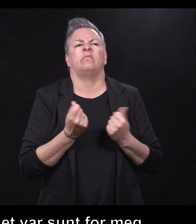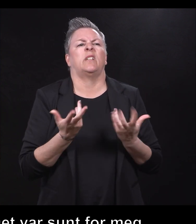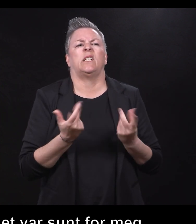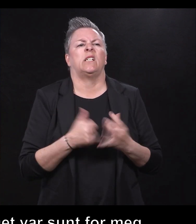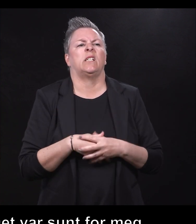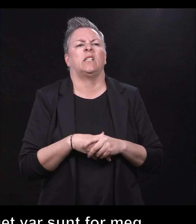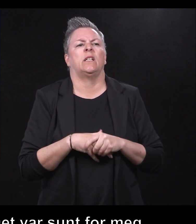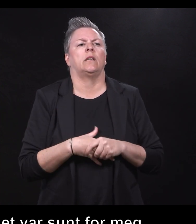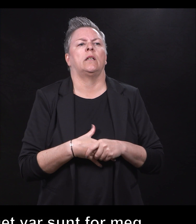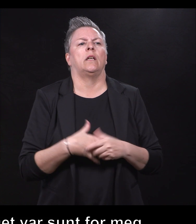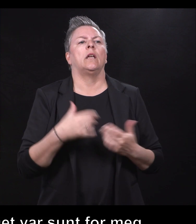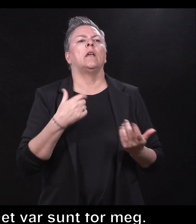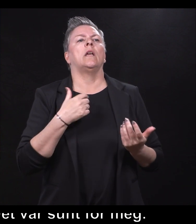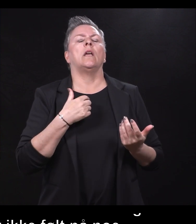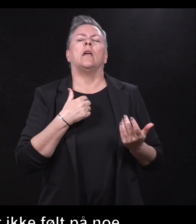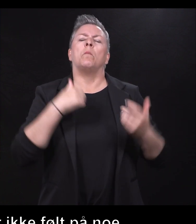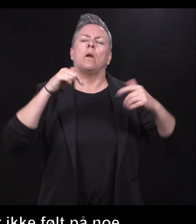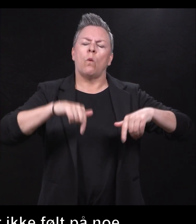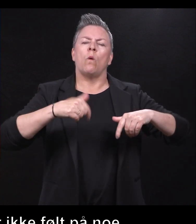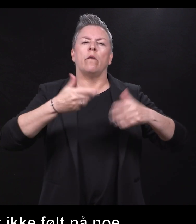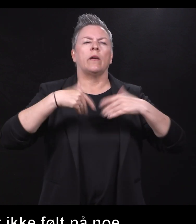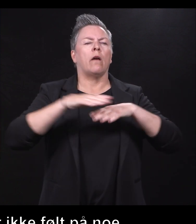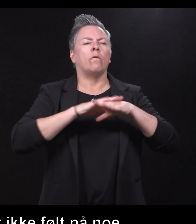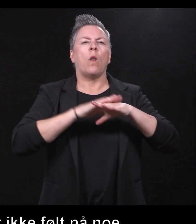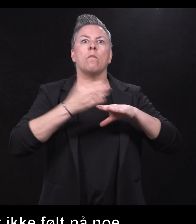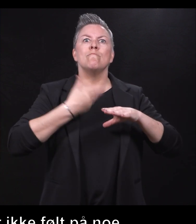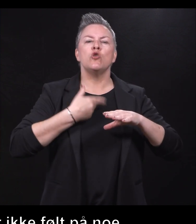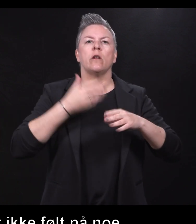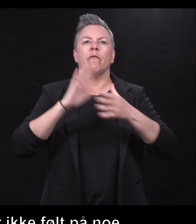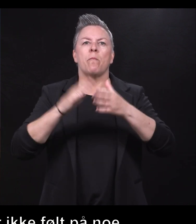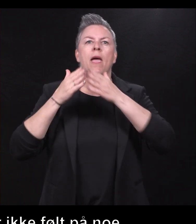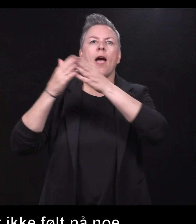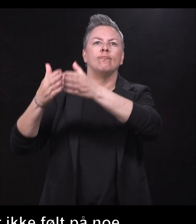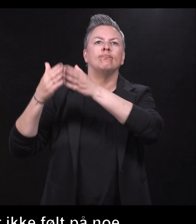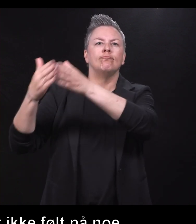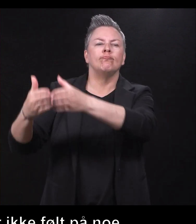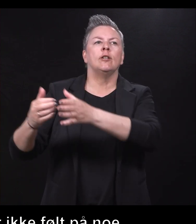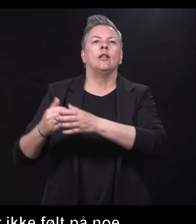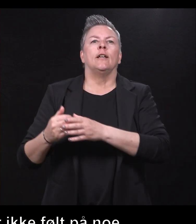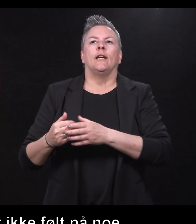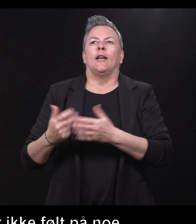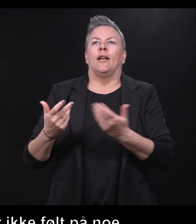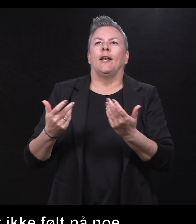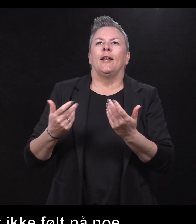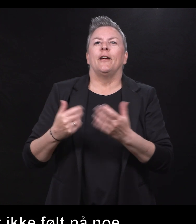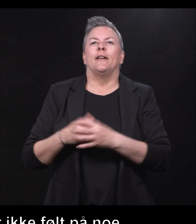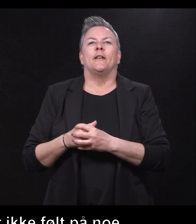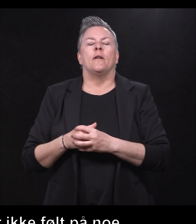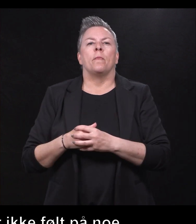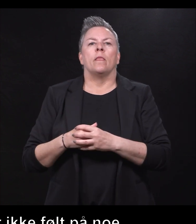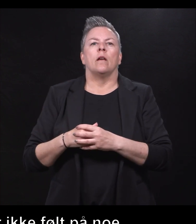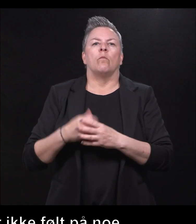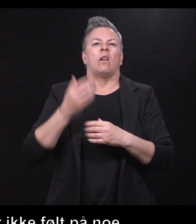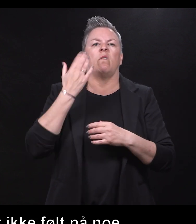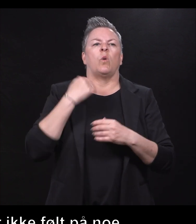og jeg fikk følt på veldig mye når jeg var med på toktet, som jeg har vært nummeren for